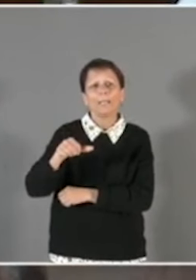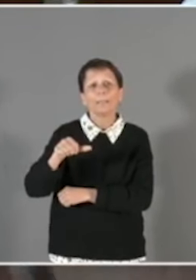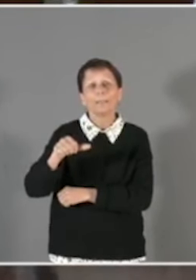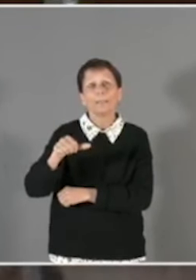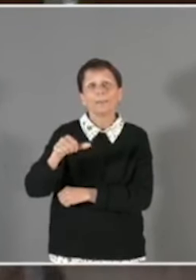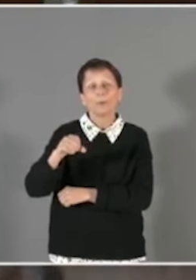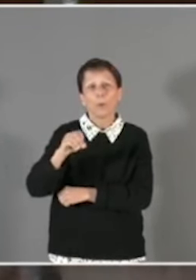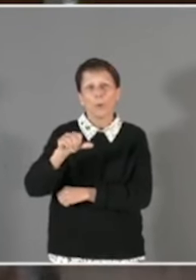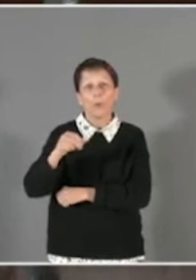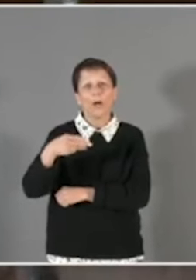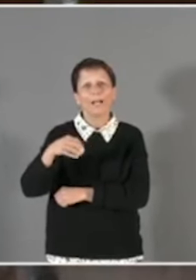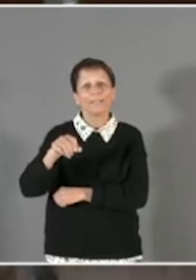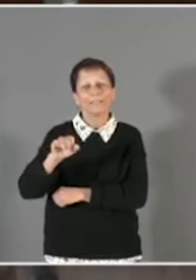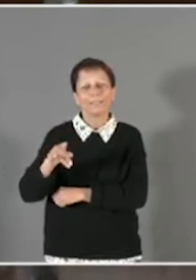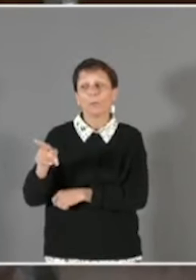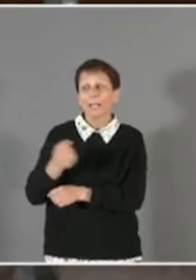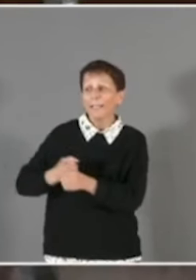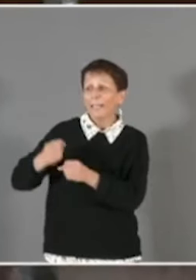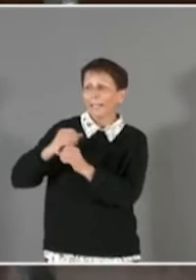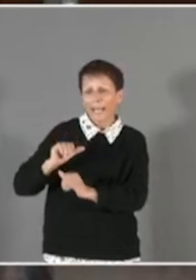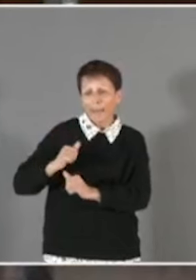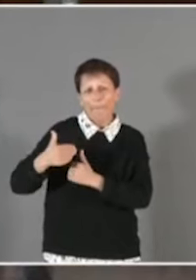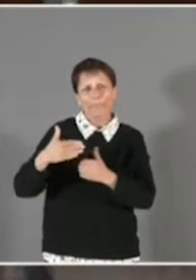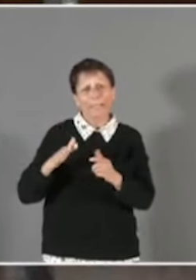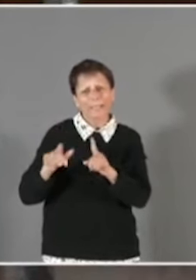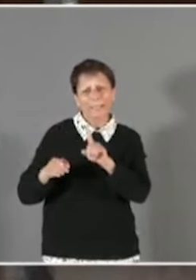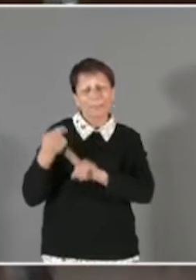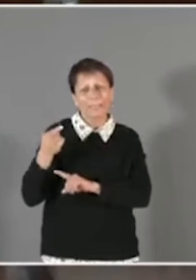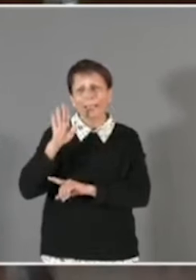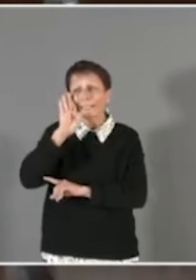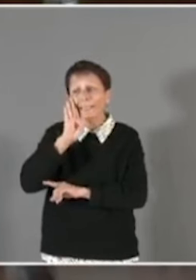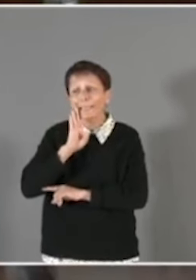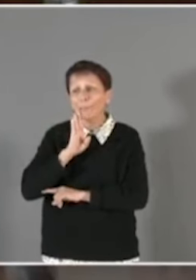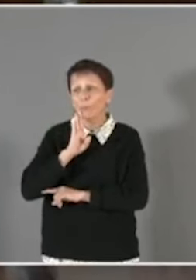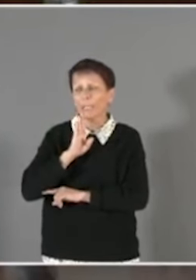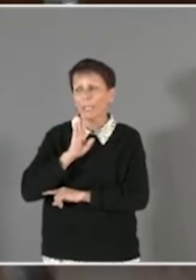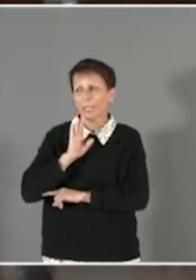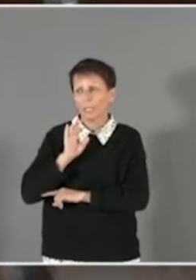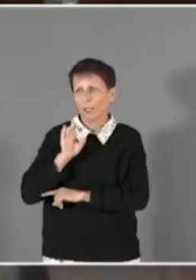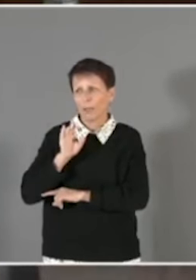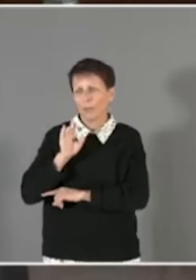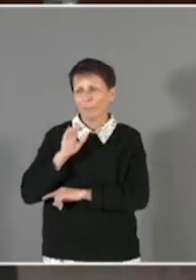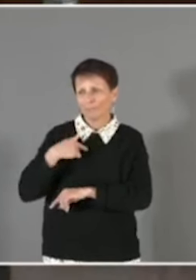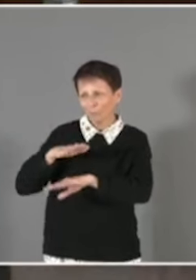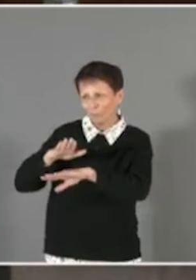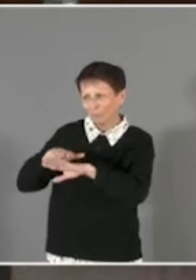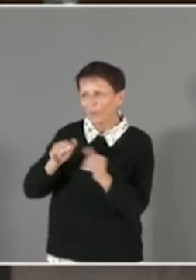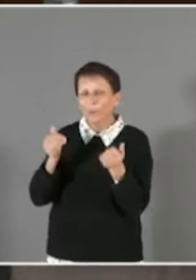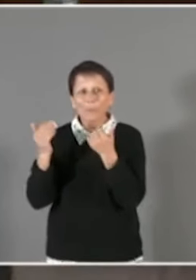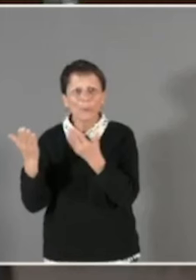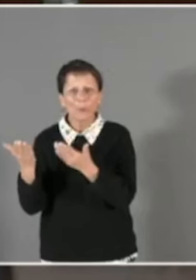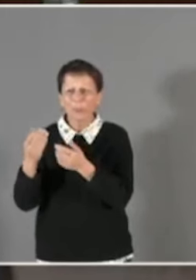maire, des brigades au sein de la police municipale, des brigades spécialisées. Je vous encourage à suivre ma proposition